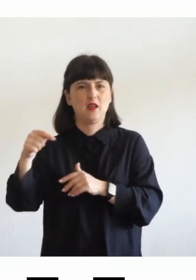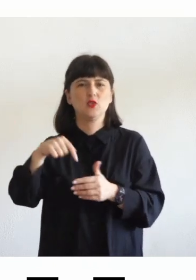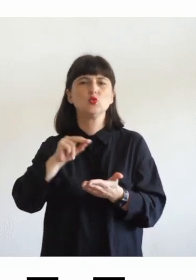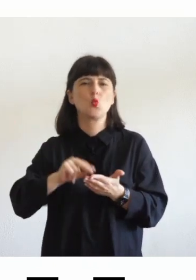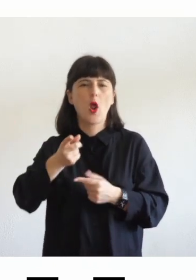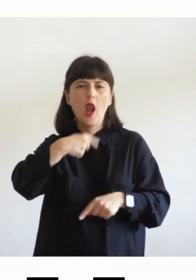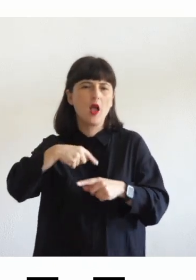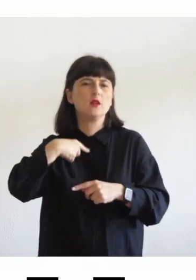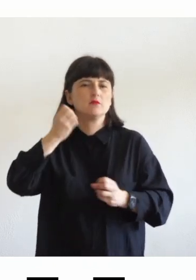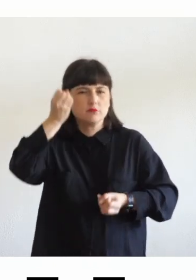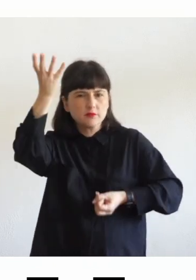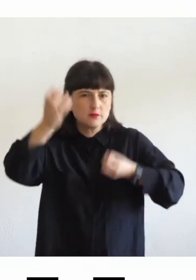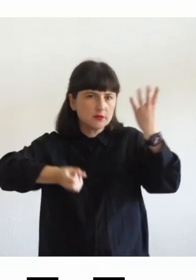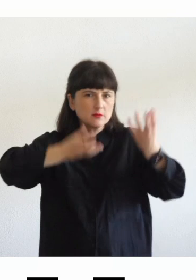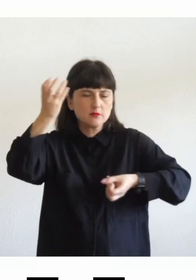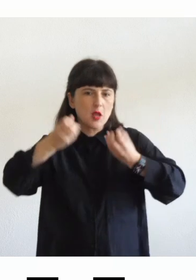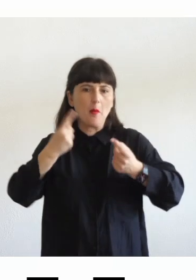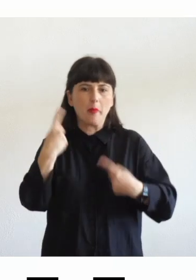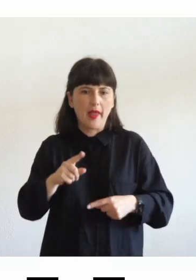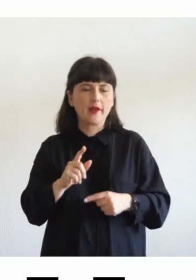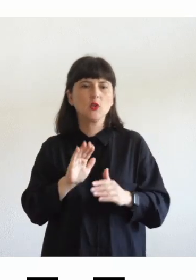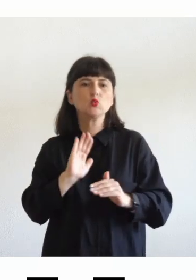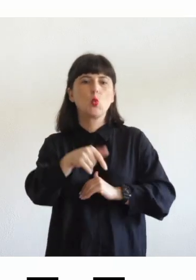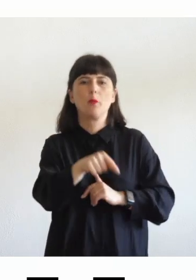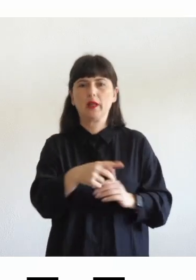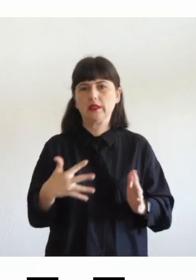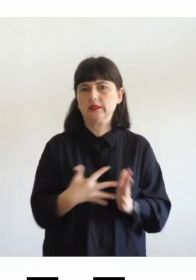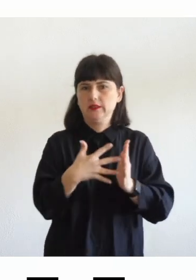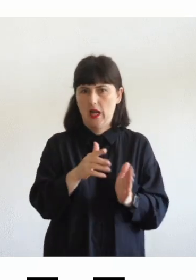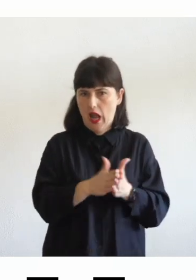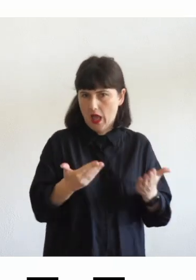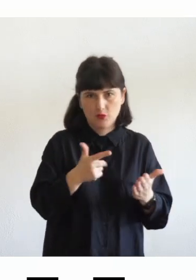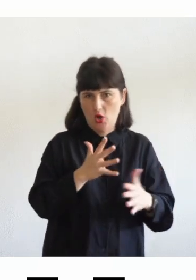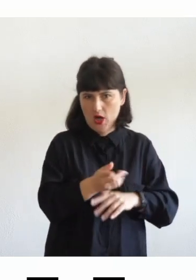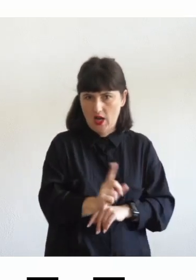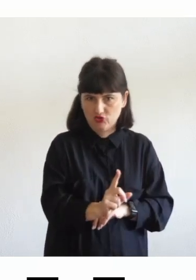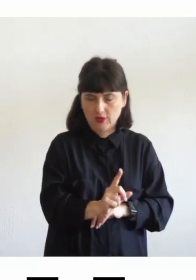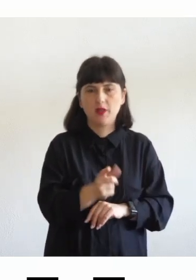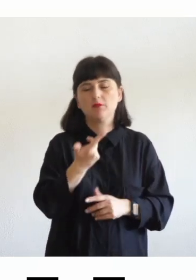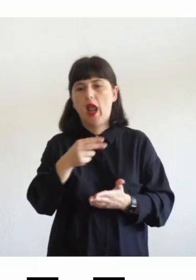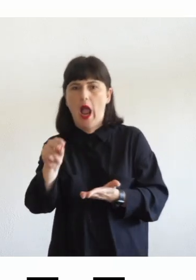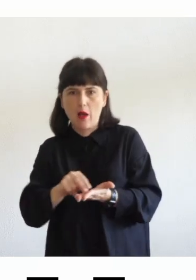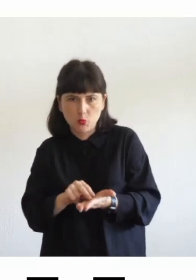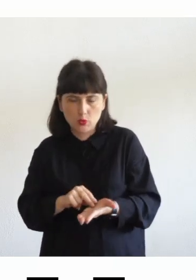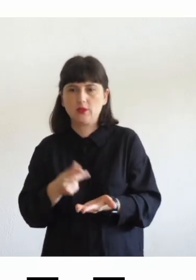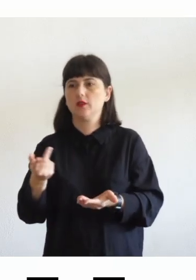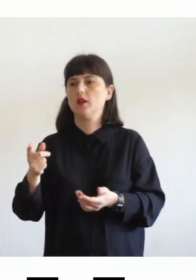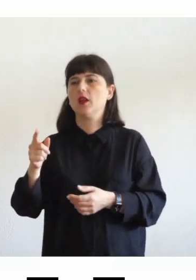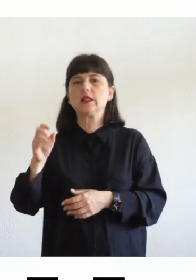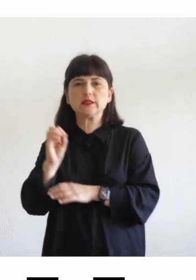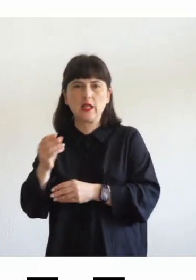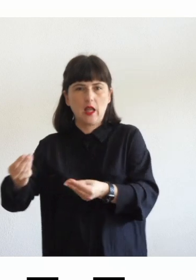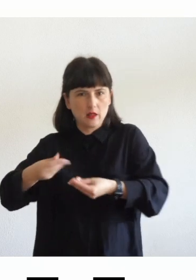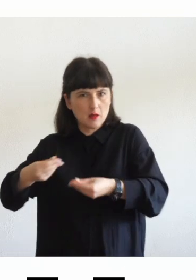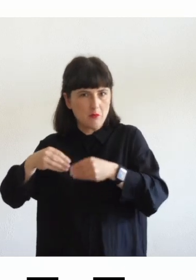inventiamo per bypassare un libro che non è accessibile e sono gli appunti le dispense dell'insegnante che